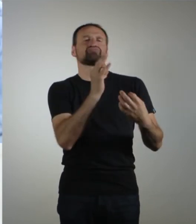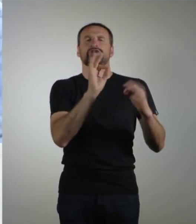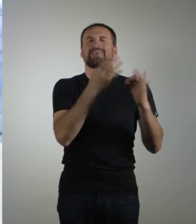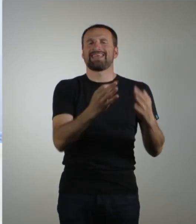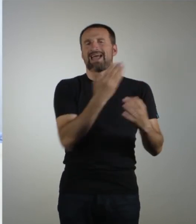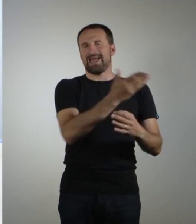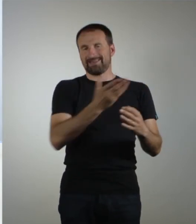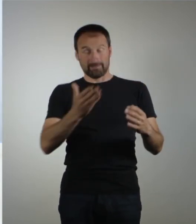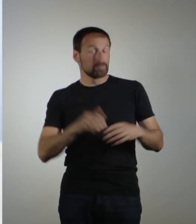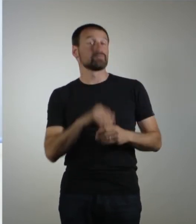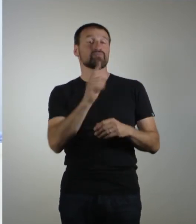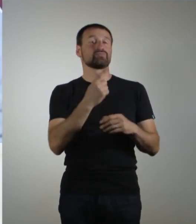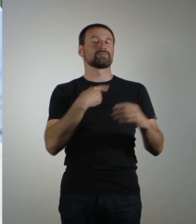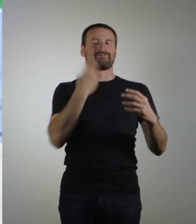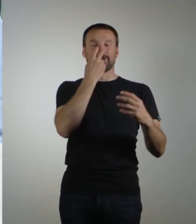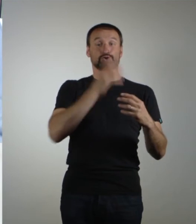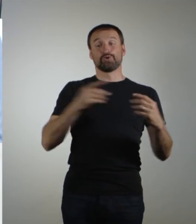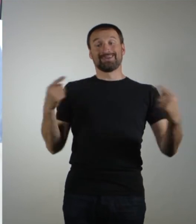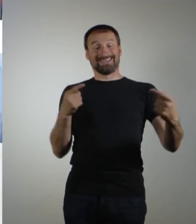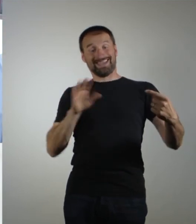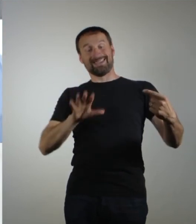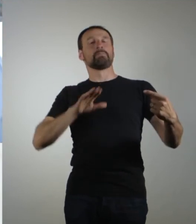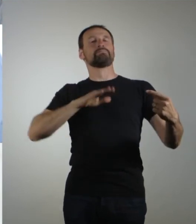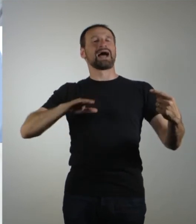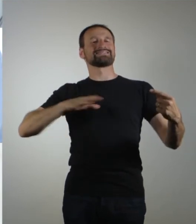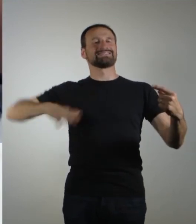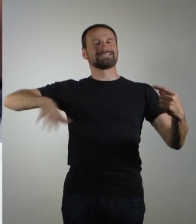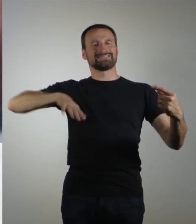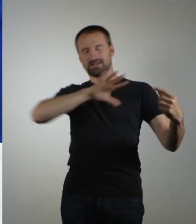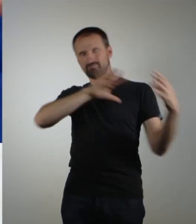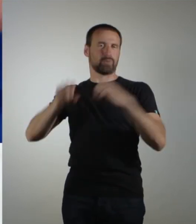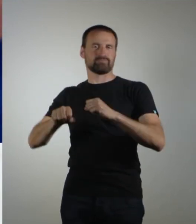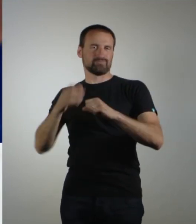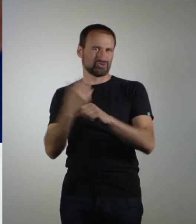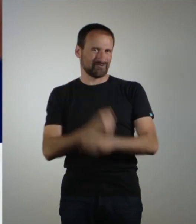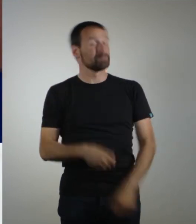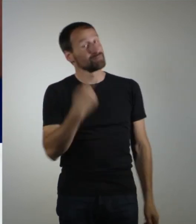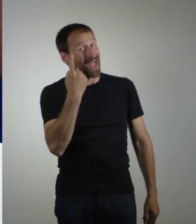Basis des gegnerischen Teams einnimmt. Und einen haben wir dir mitgebracht und das ist der Rammus. Danke.